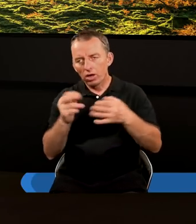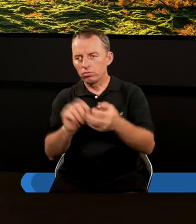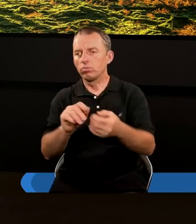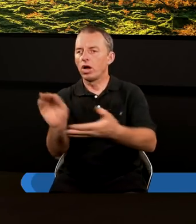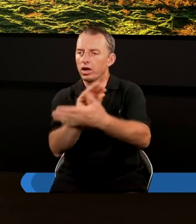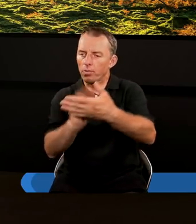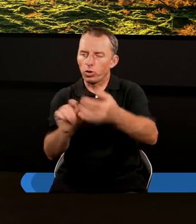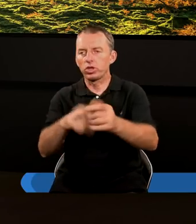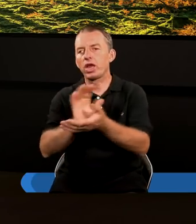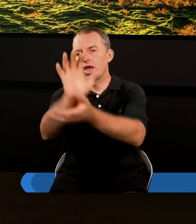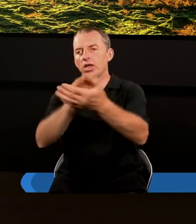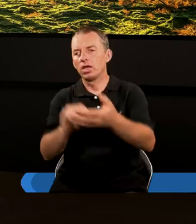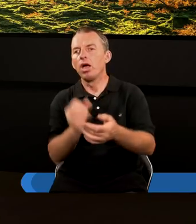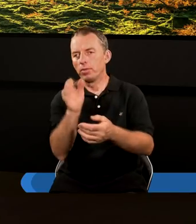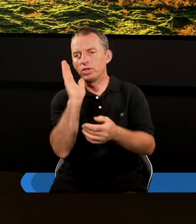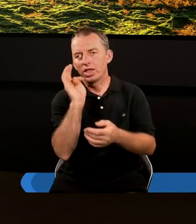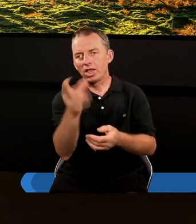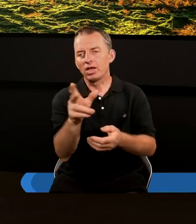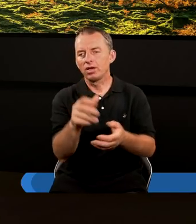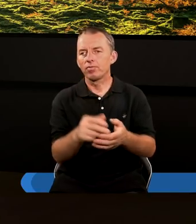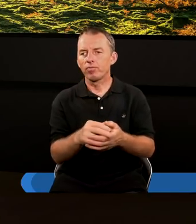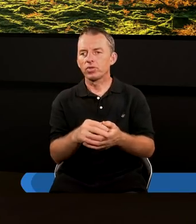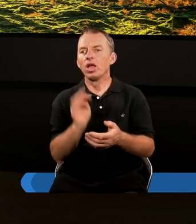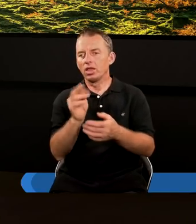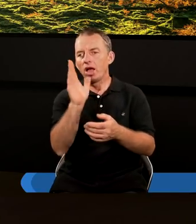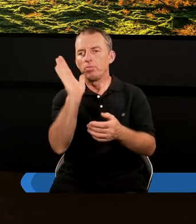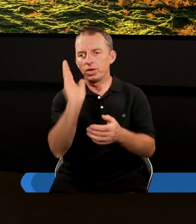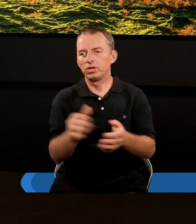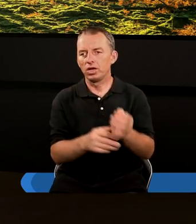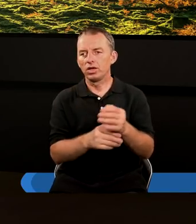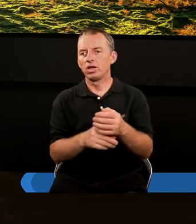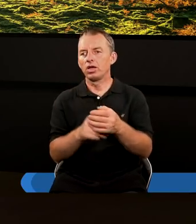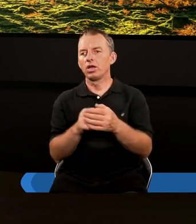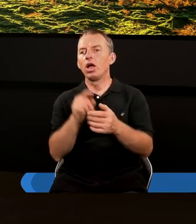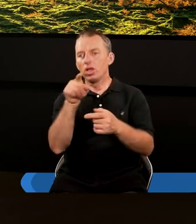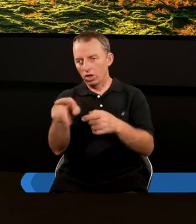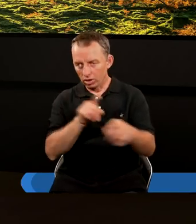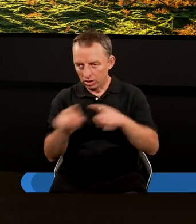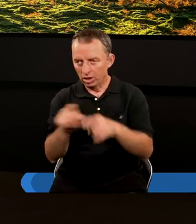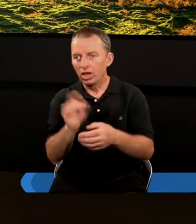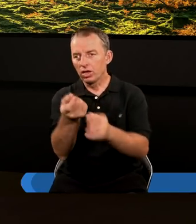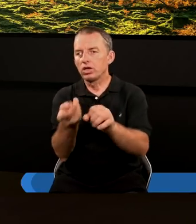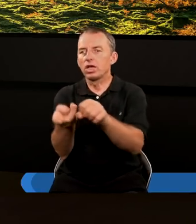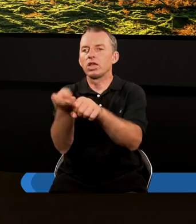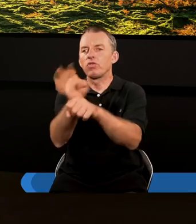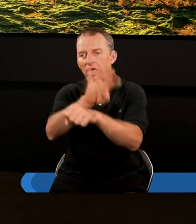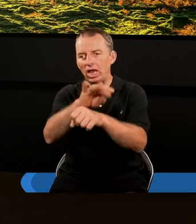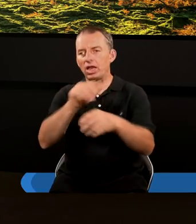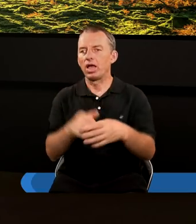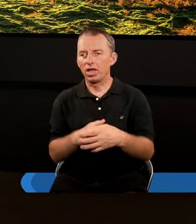reportera. To będzie tak? Jeśli tak będzie, to już znaczy, że to jest zwiedzenie.